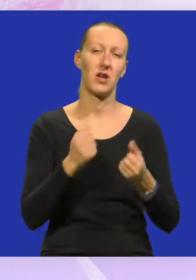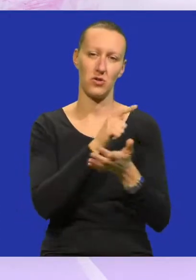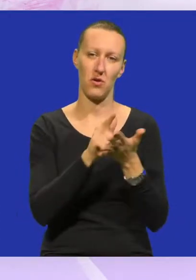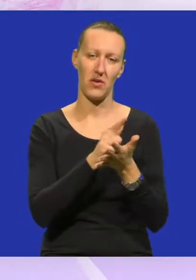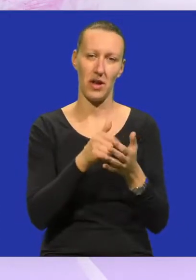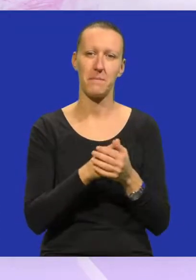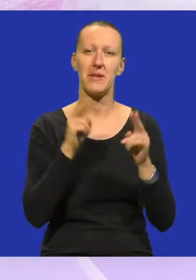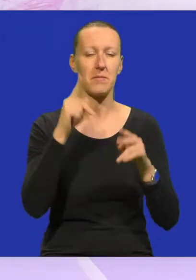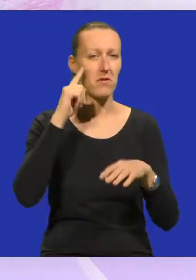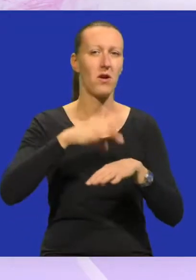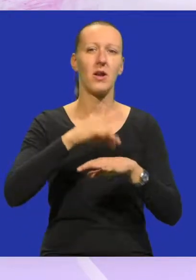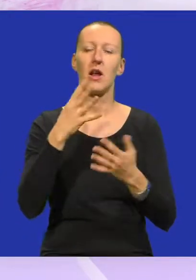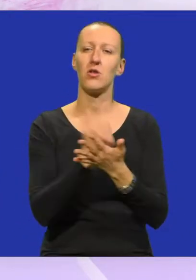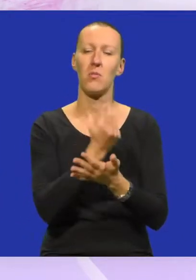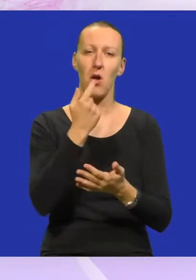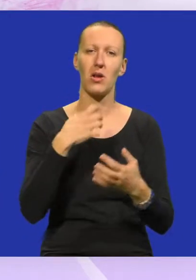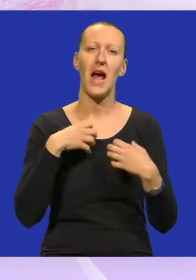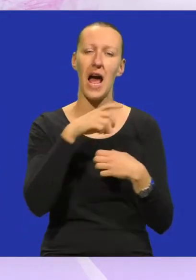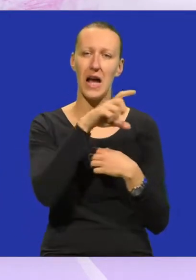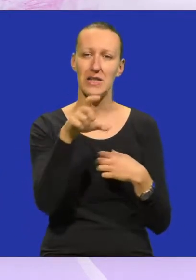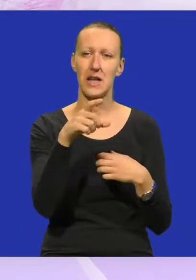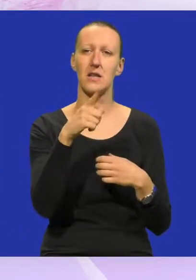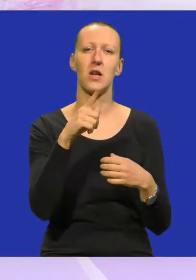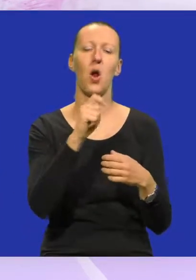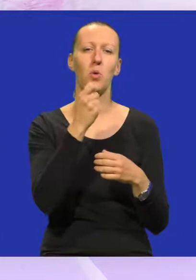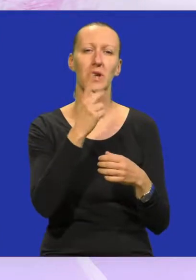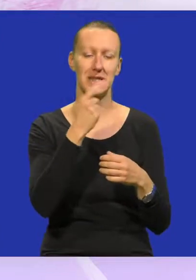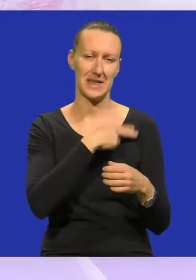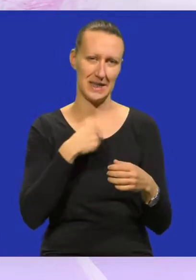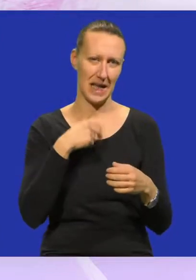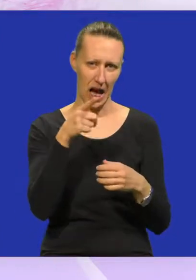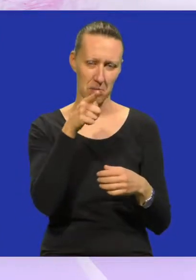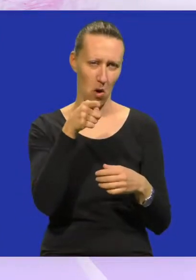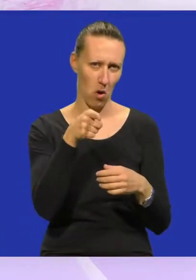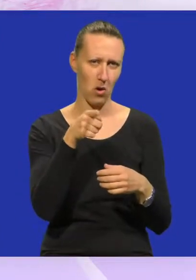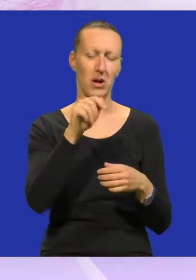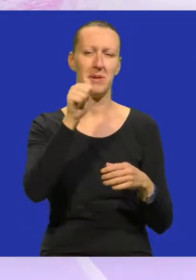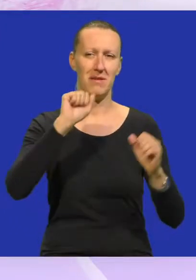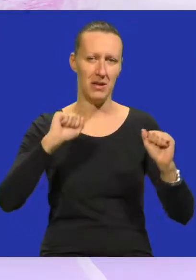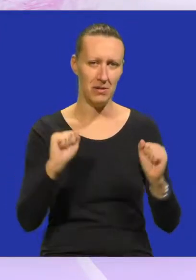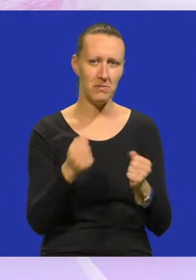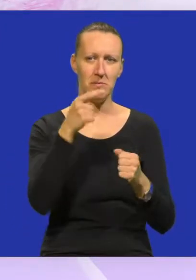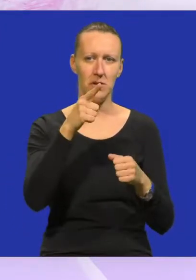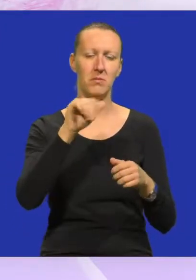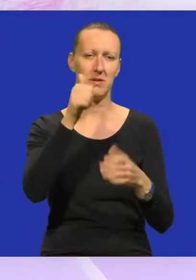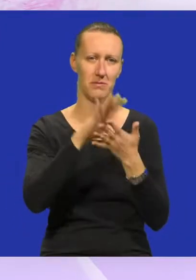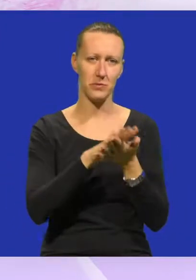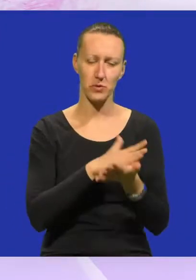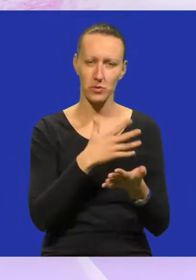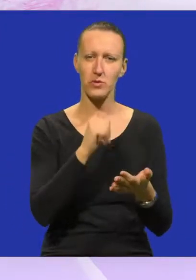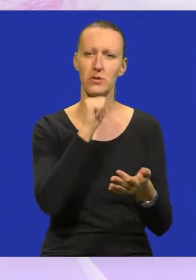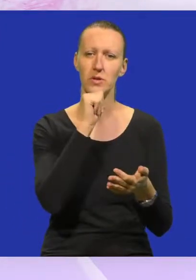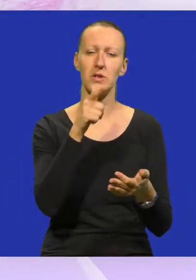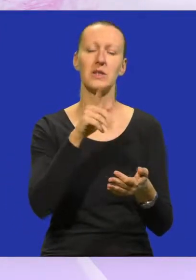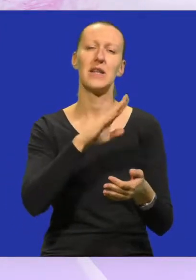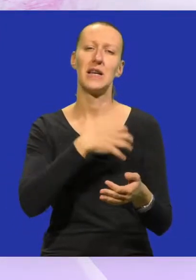vremenu. Zapravo ideju smo dobili od kazališta Tvornica Lutaka iz Zagreba, oni su pokrenuli tu inicijativu i